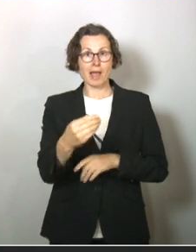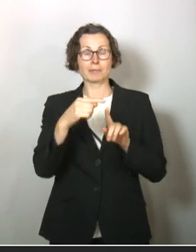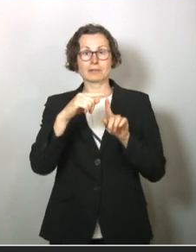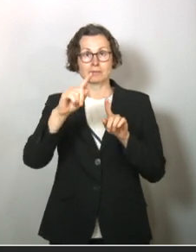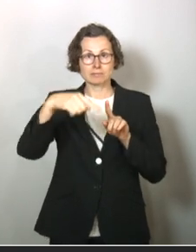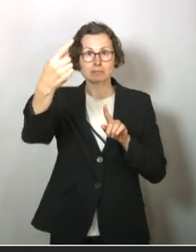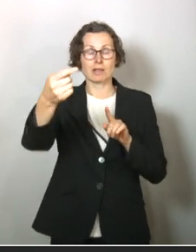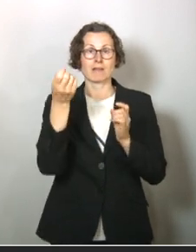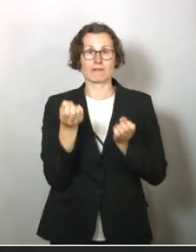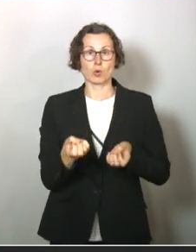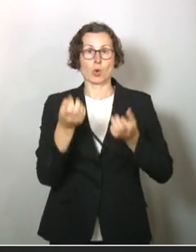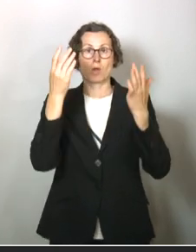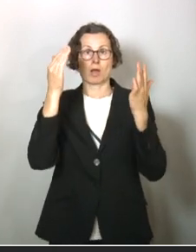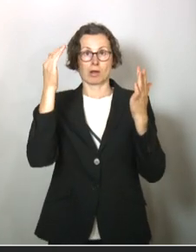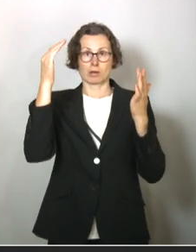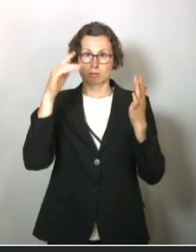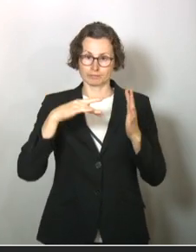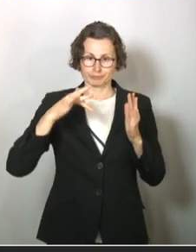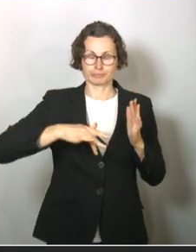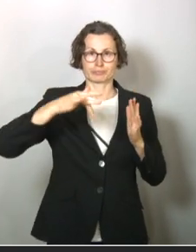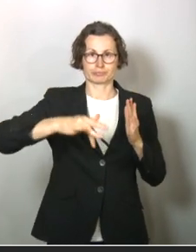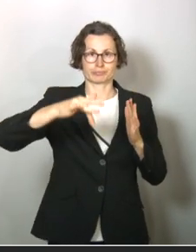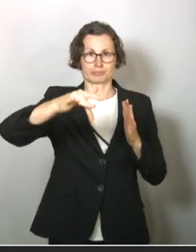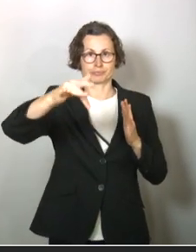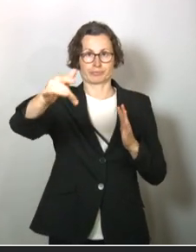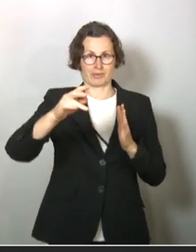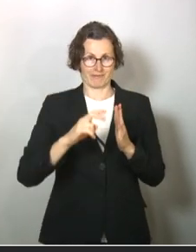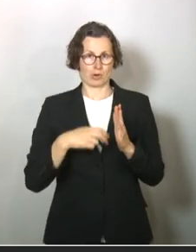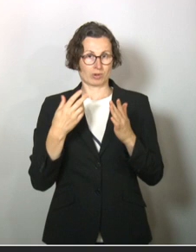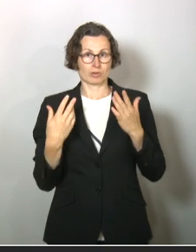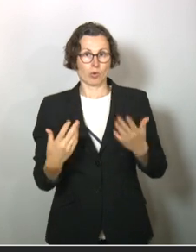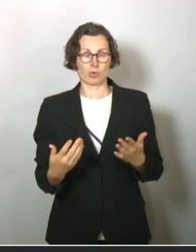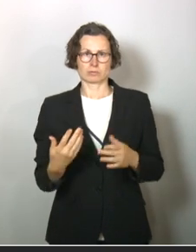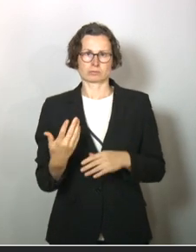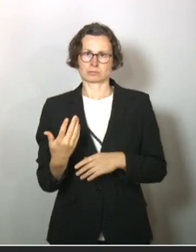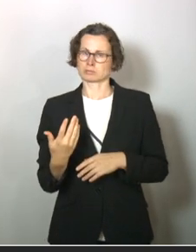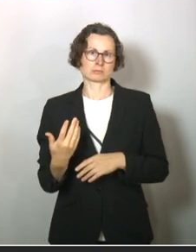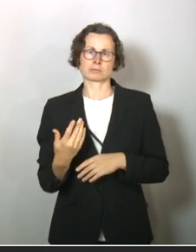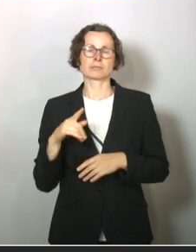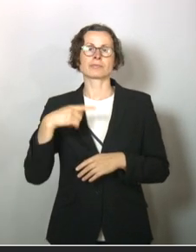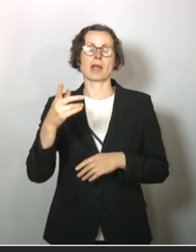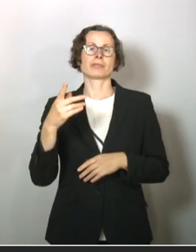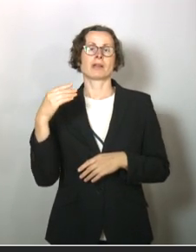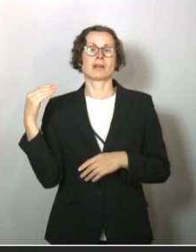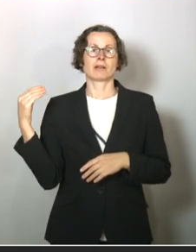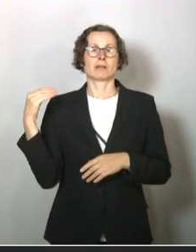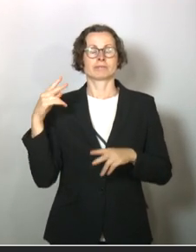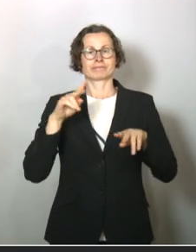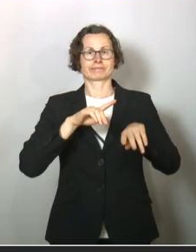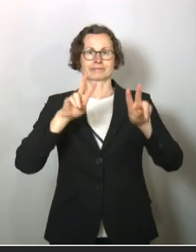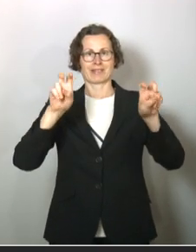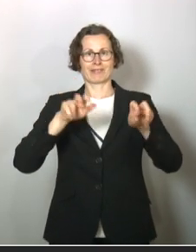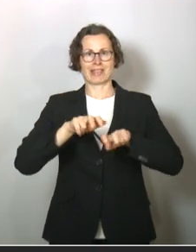21, im Herbst 21, im Frühjahr 22, dann ist die Depression garantiert.